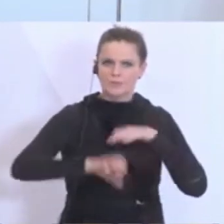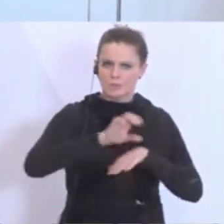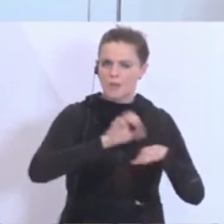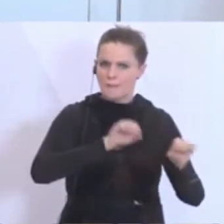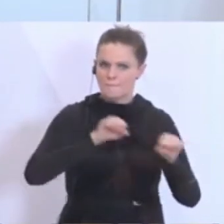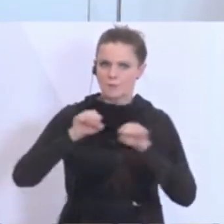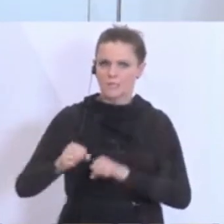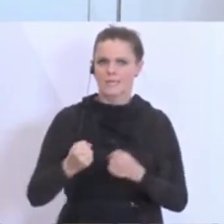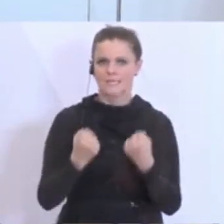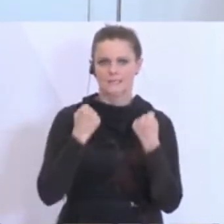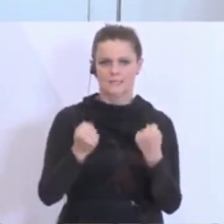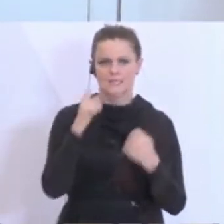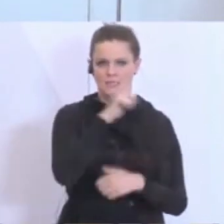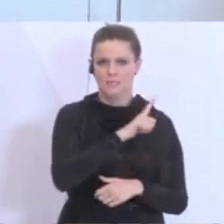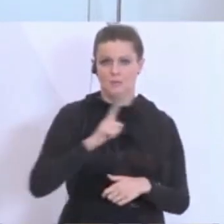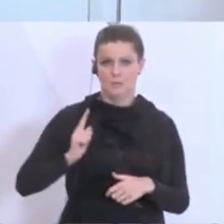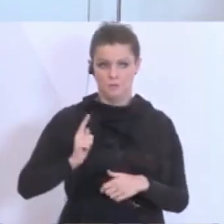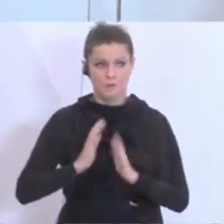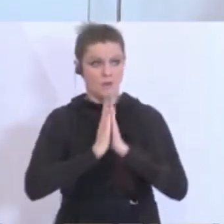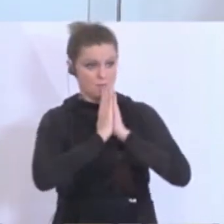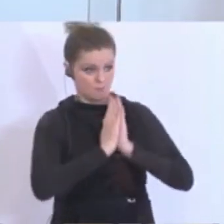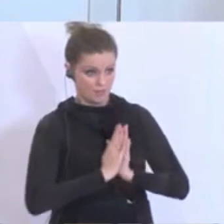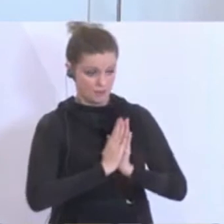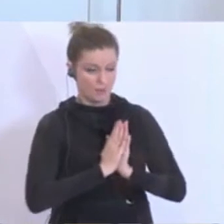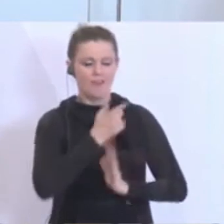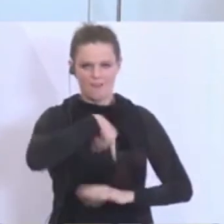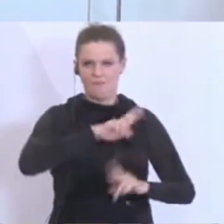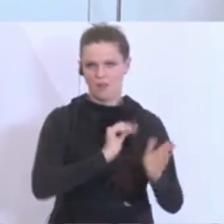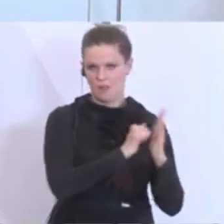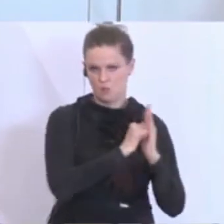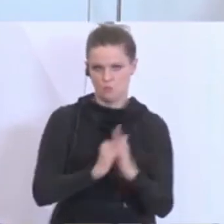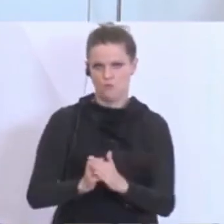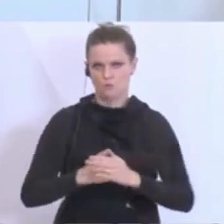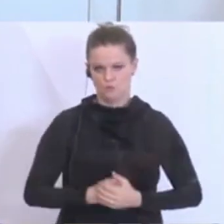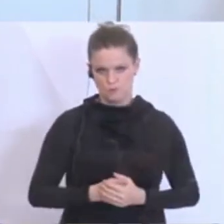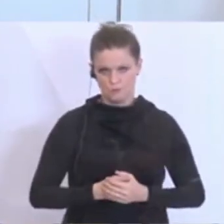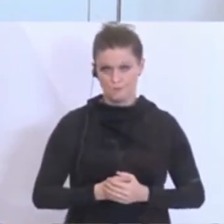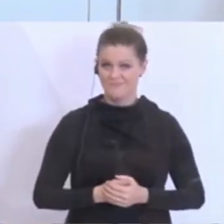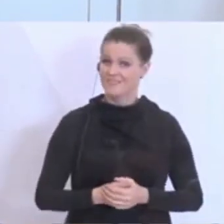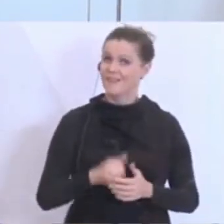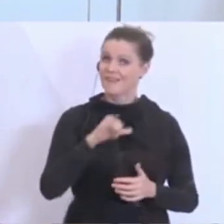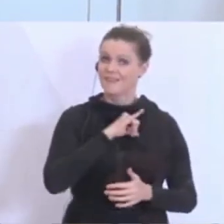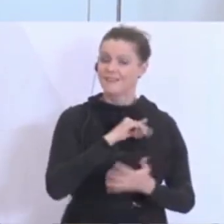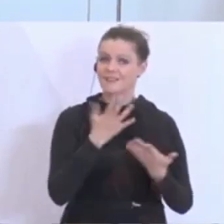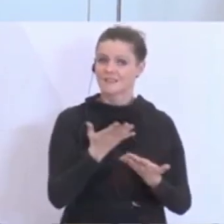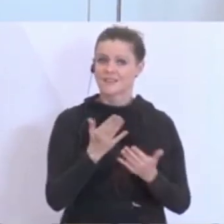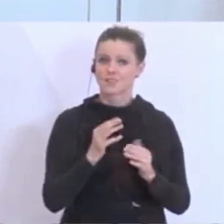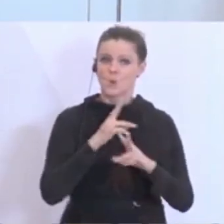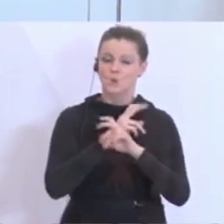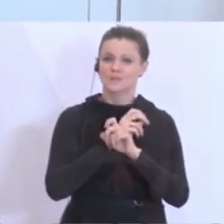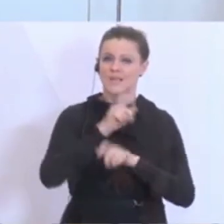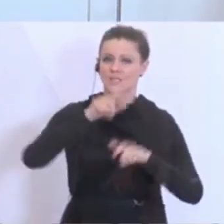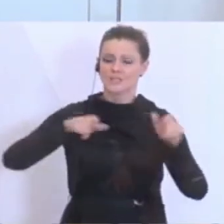Sicherheitsexekutive von uns erbittet im Interesse der Sicherheit und des Schutzes der österreichischen